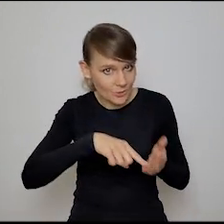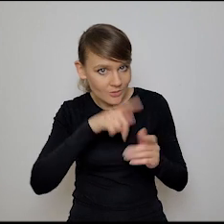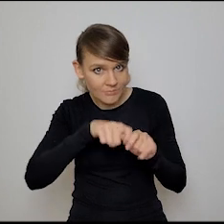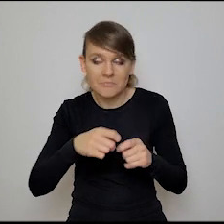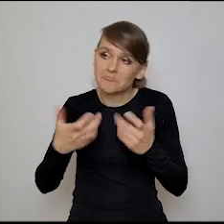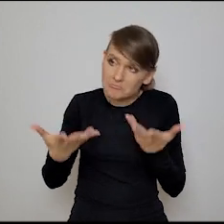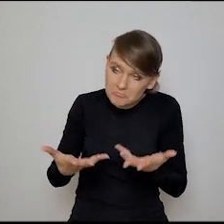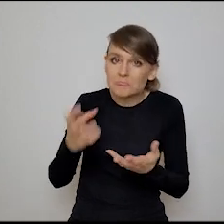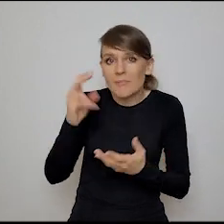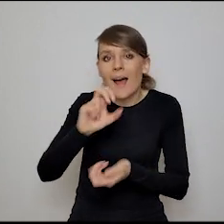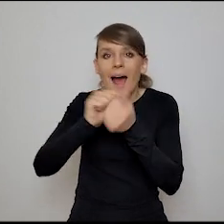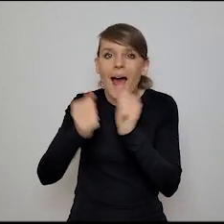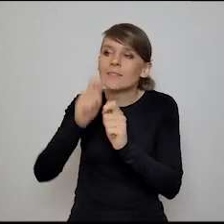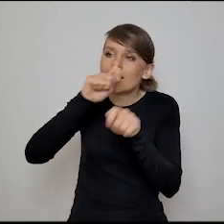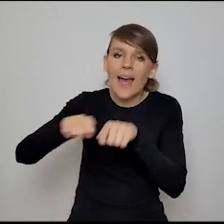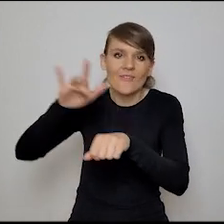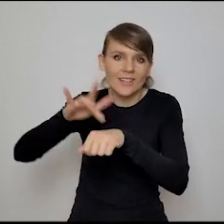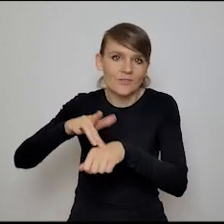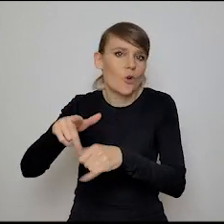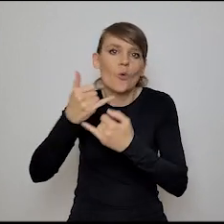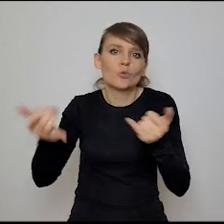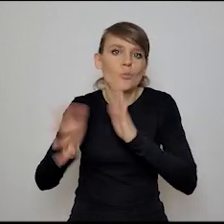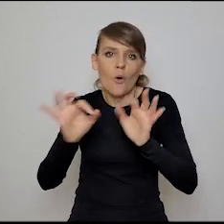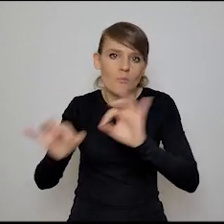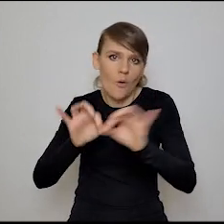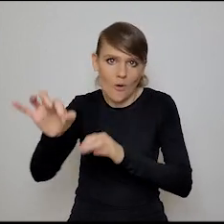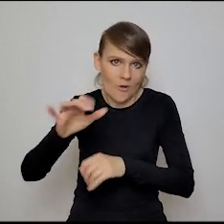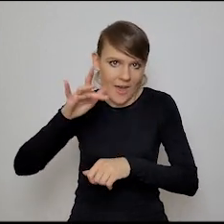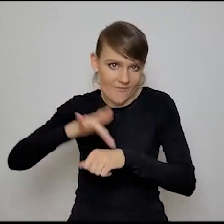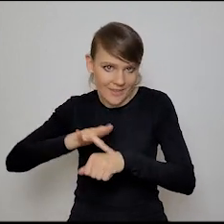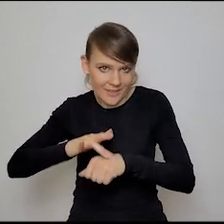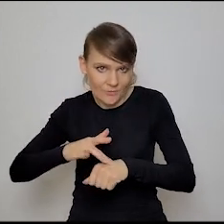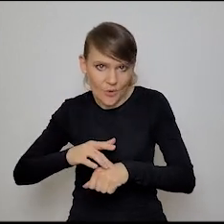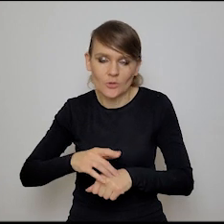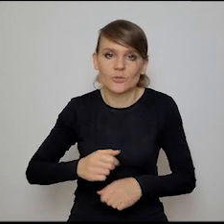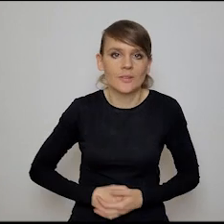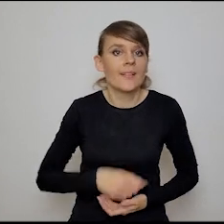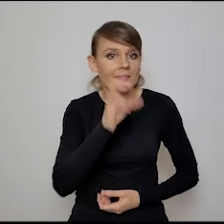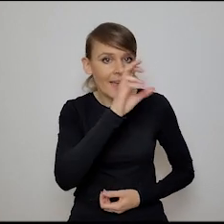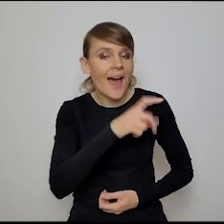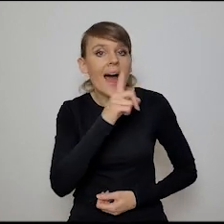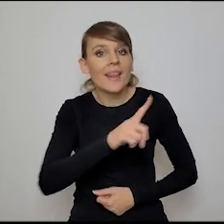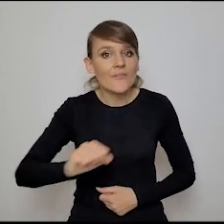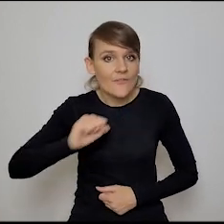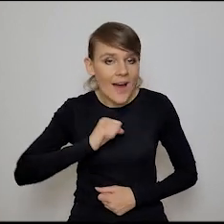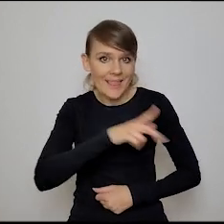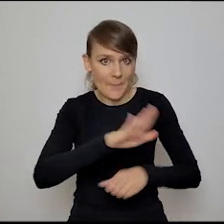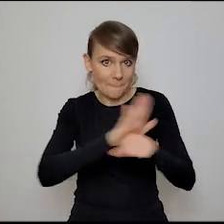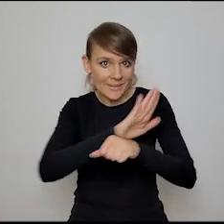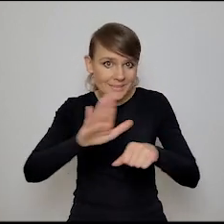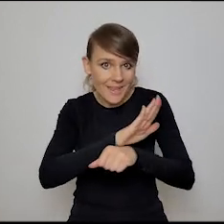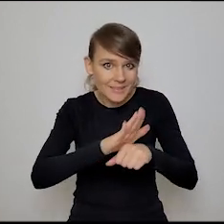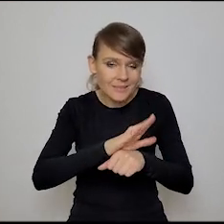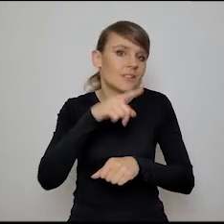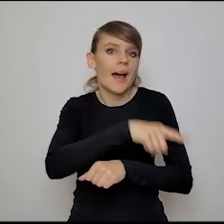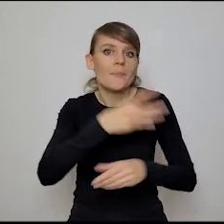Albo efektywnością. Różne są pomiary efektywności i produktywności. Możesz mi szereg różnych. Ale właśnie fajne jest to, właśnie fajne jest to, że w biznesie